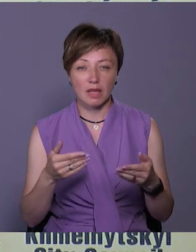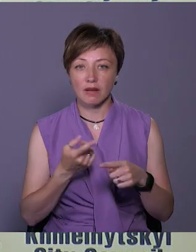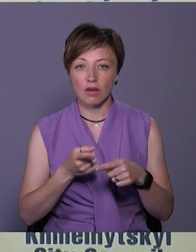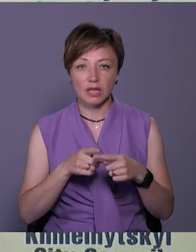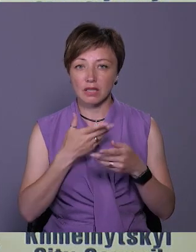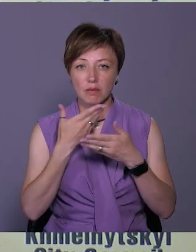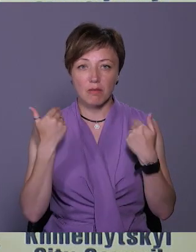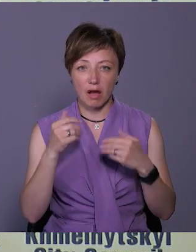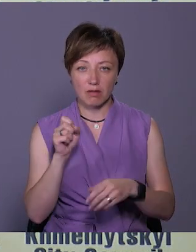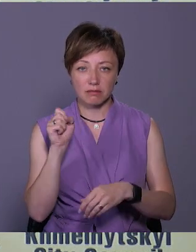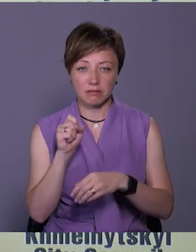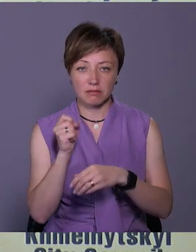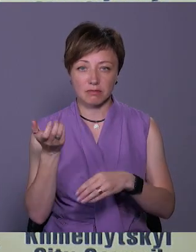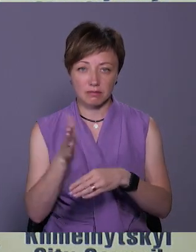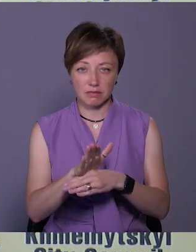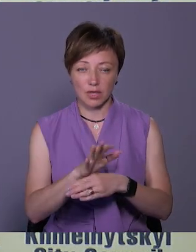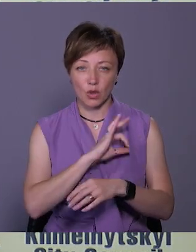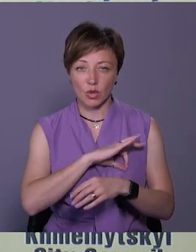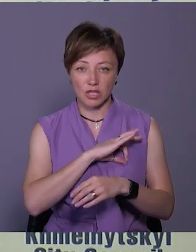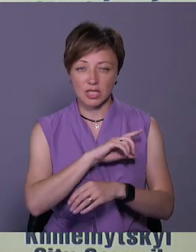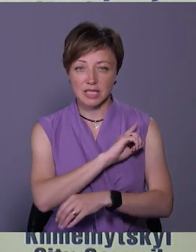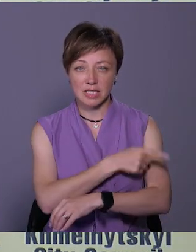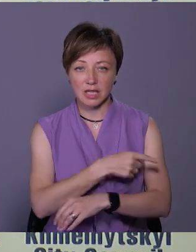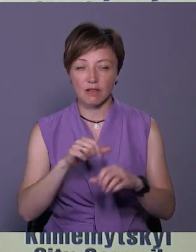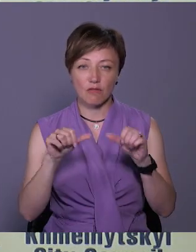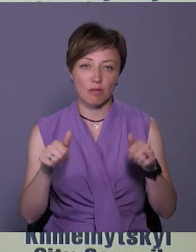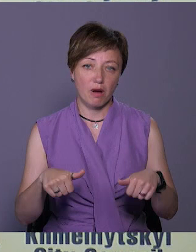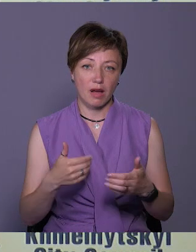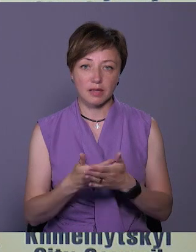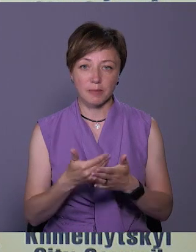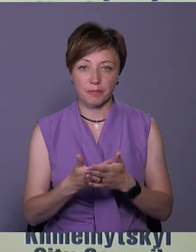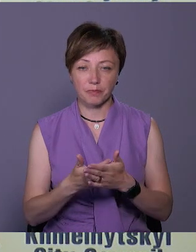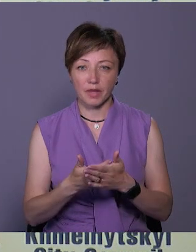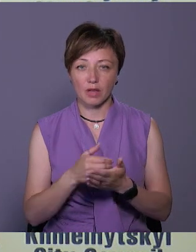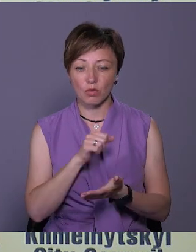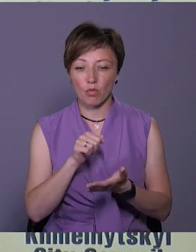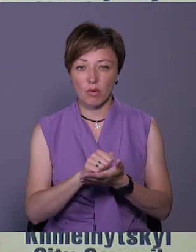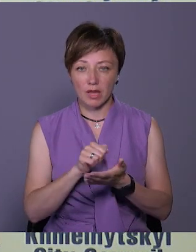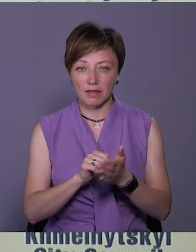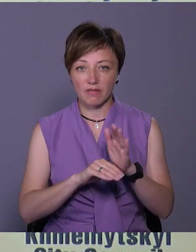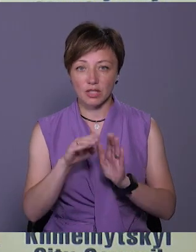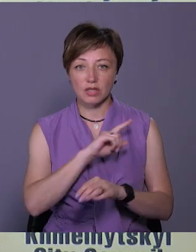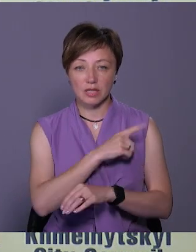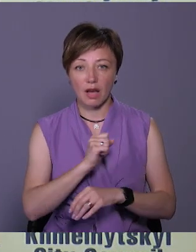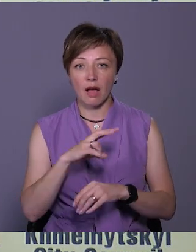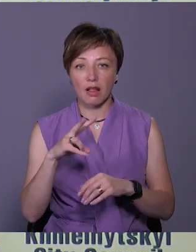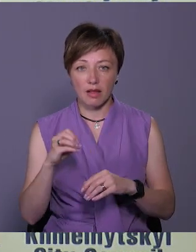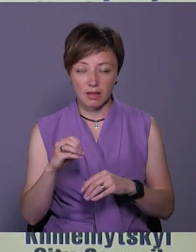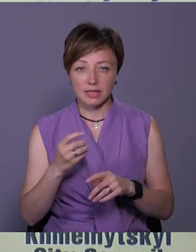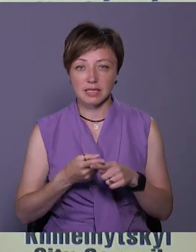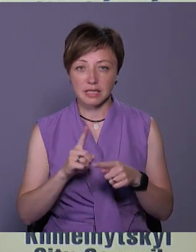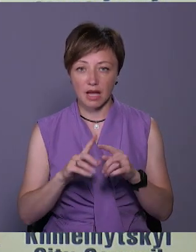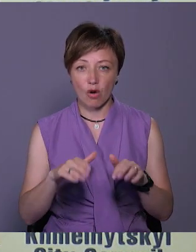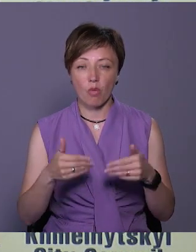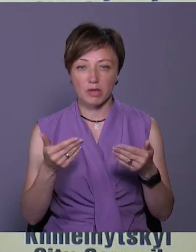імперативної юридичної сили в форматі нормативних актів вищої сили, але тим не менше, це